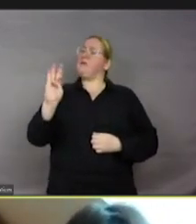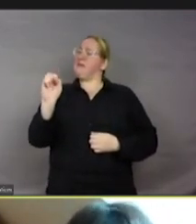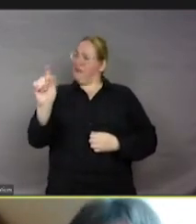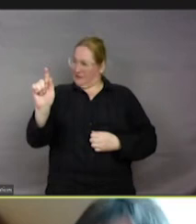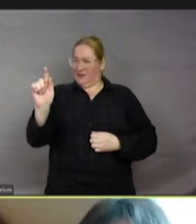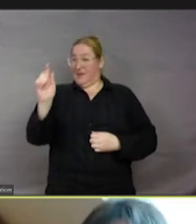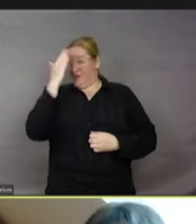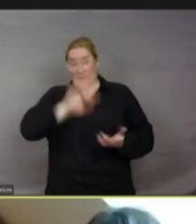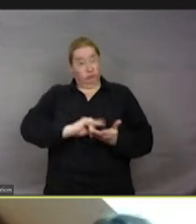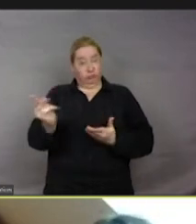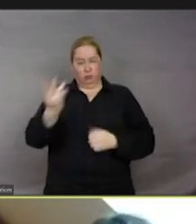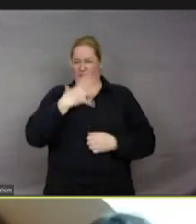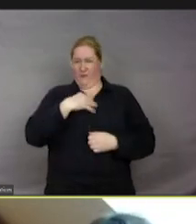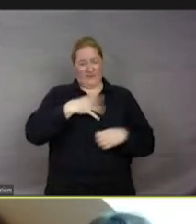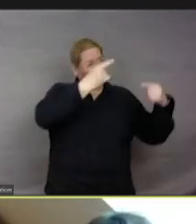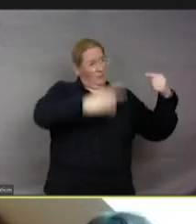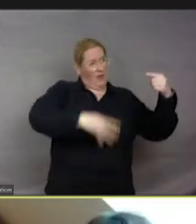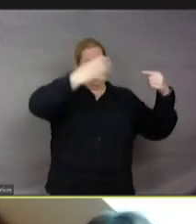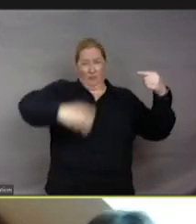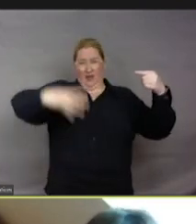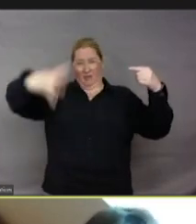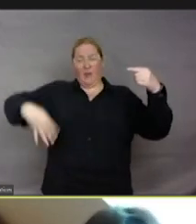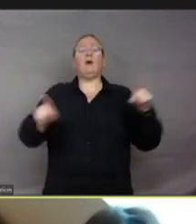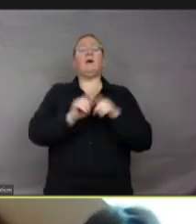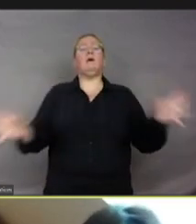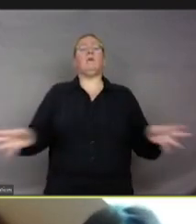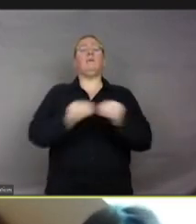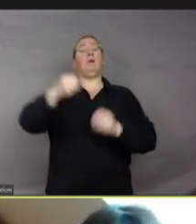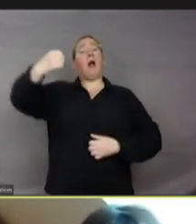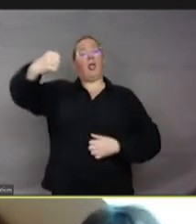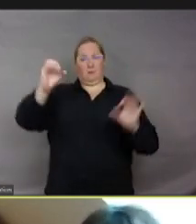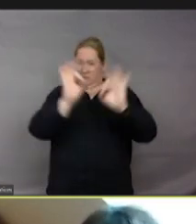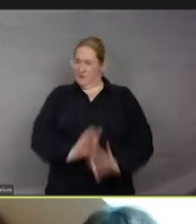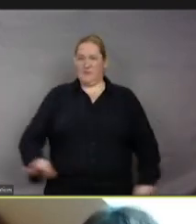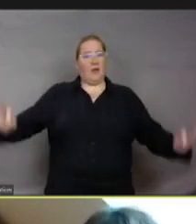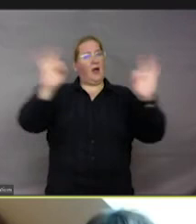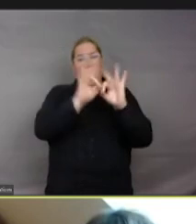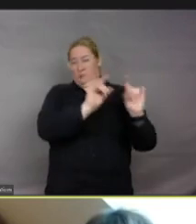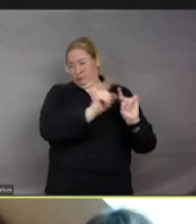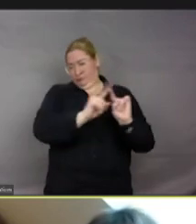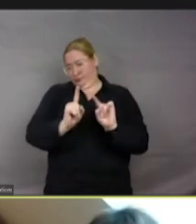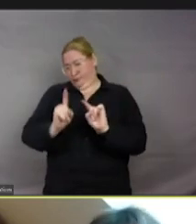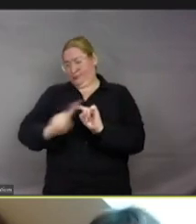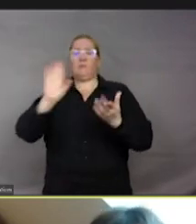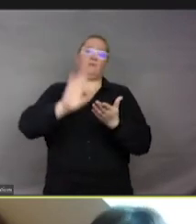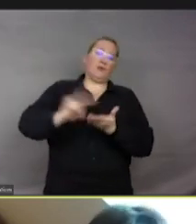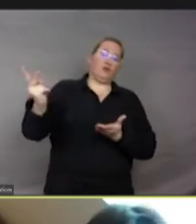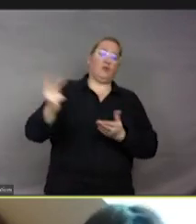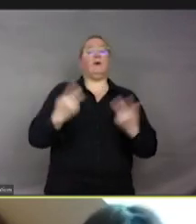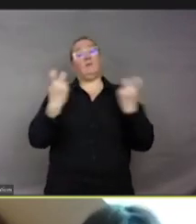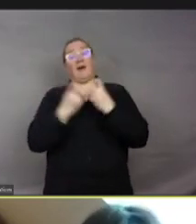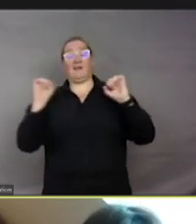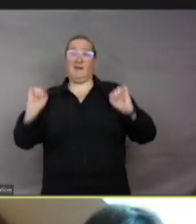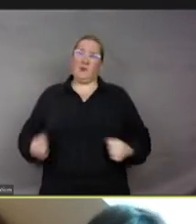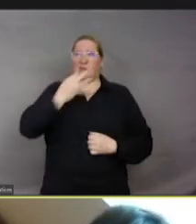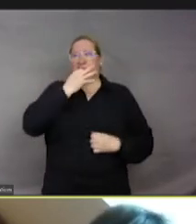il est utilisé en anglais. Donc, vous voyez qu'il n'y a pas une traduction stable de ce mot. Soit on traduit par «